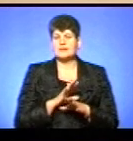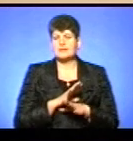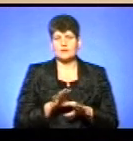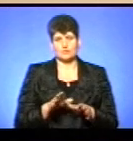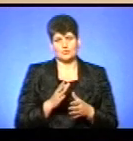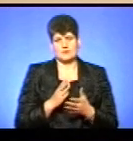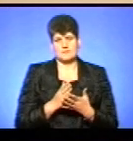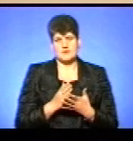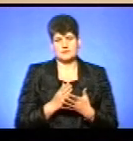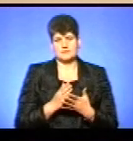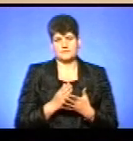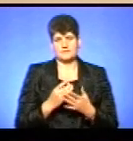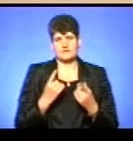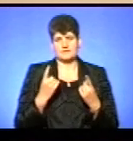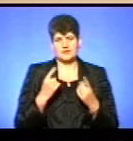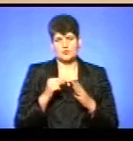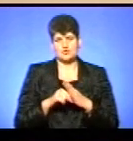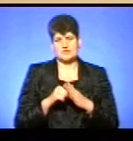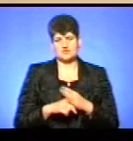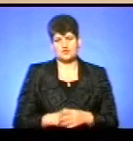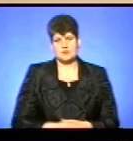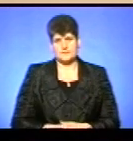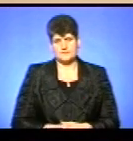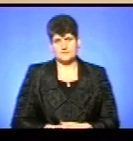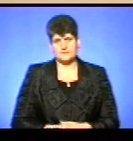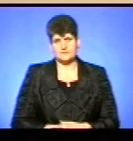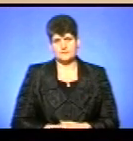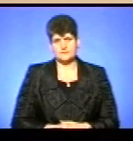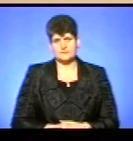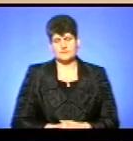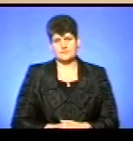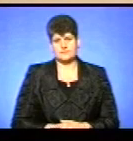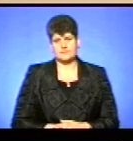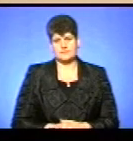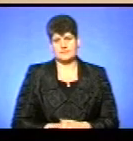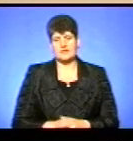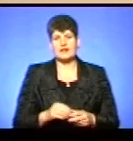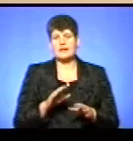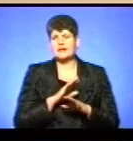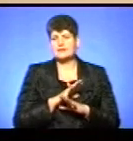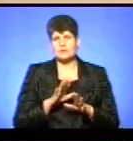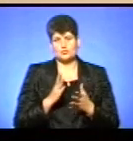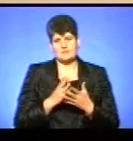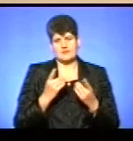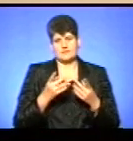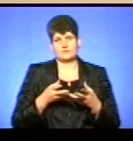великого значення. Не буде мати впливу.